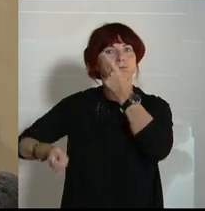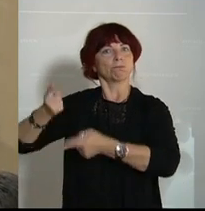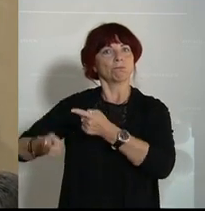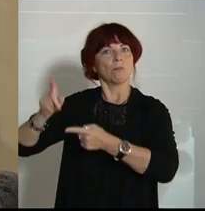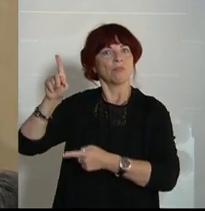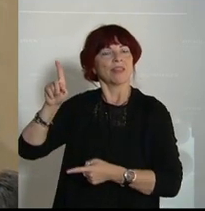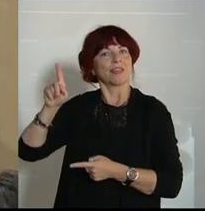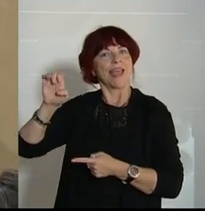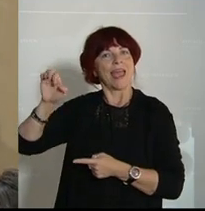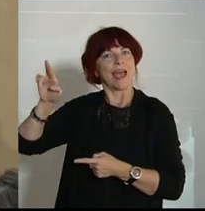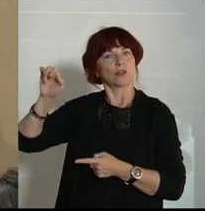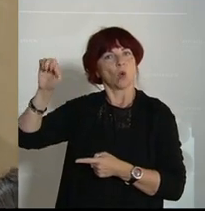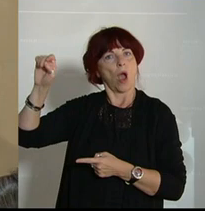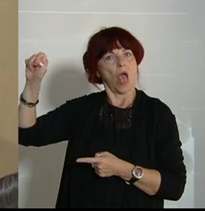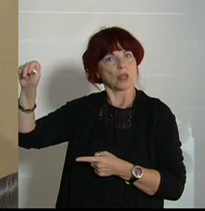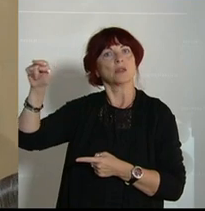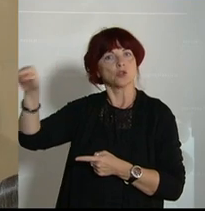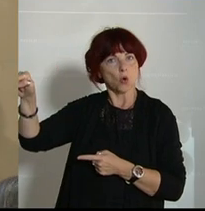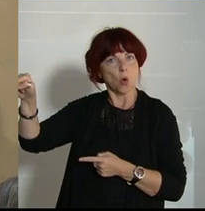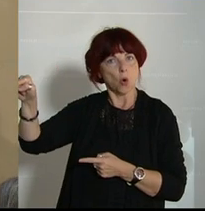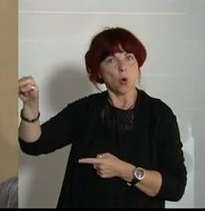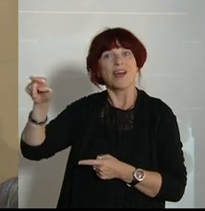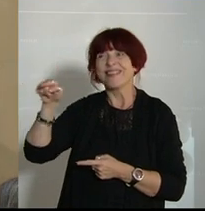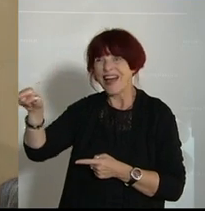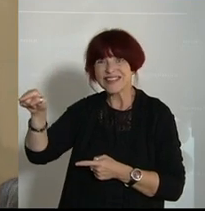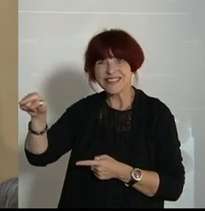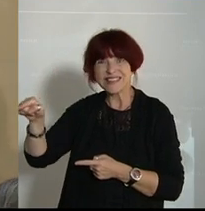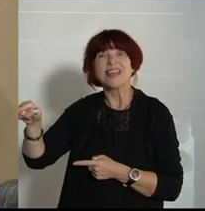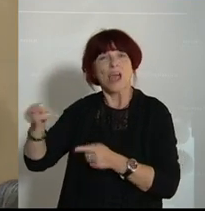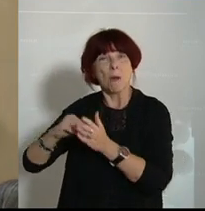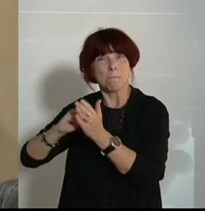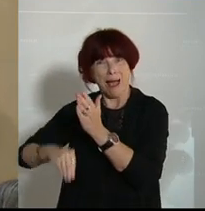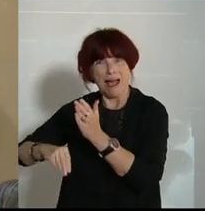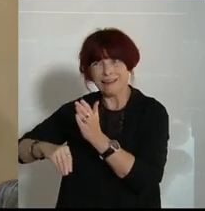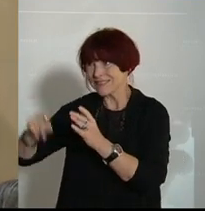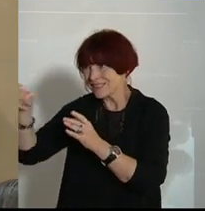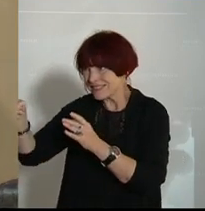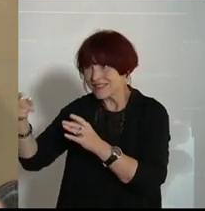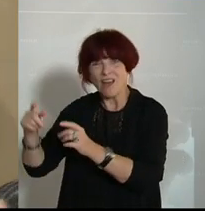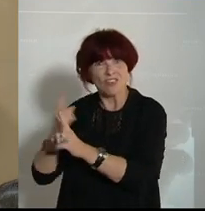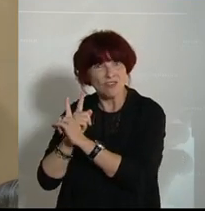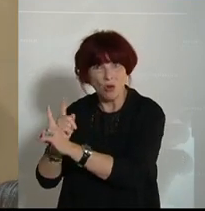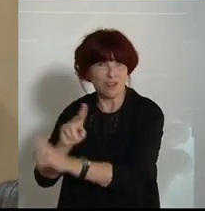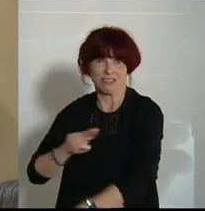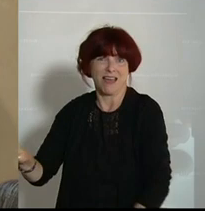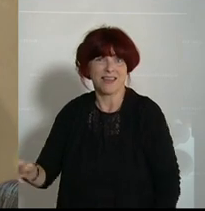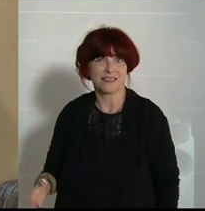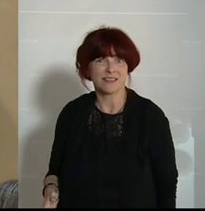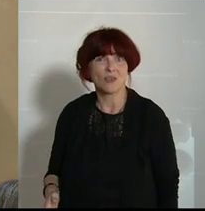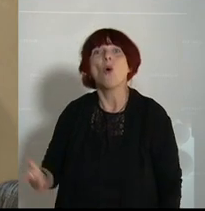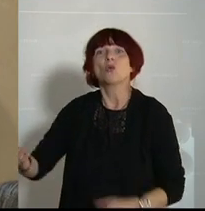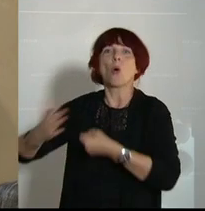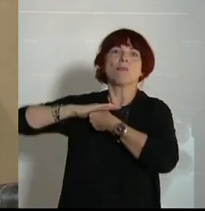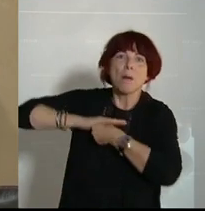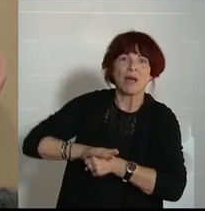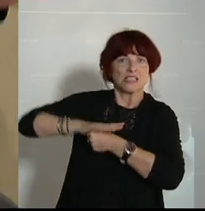Flüchtlingsfrage einen Deal eingehen. Das ist ein Fass ohne Boden und die Europäische Union wird dauerhaft erpressbar sein, meine Damen und